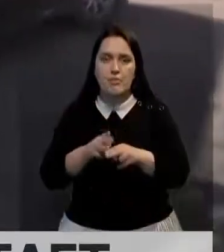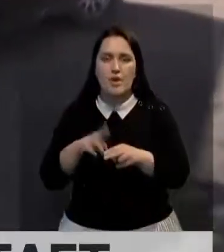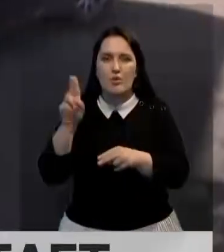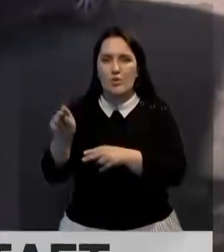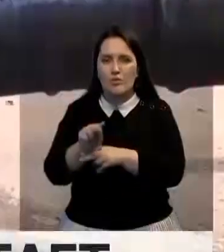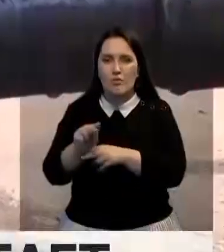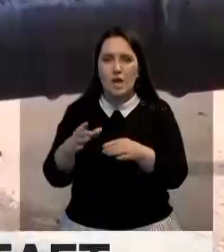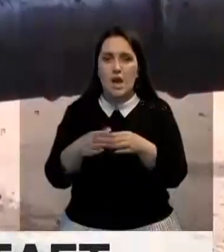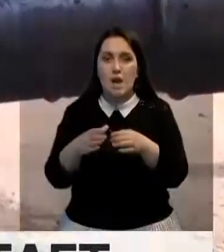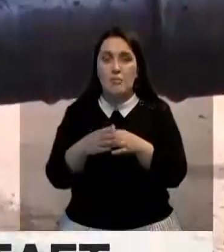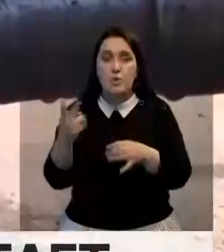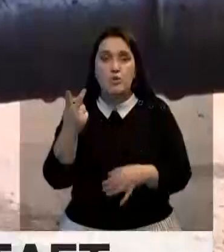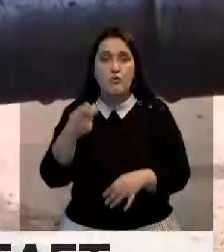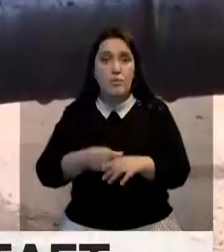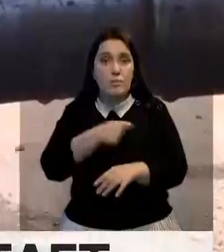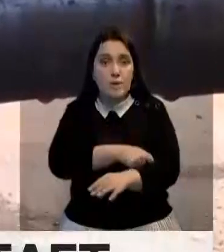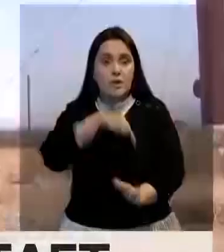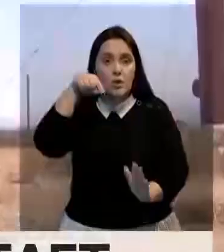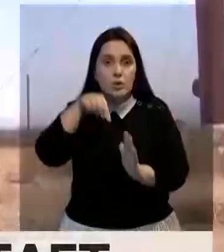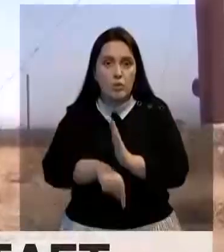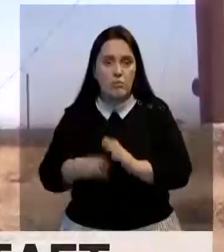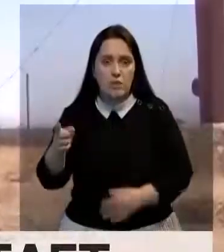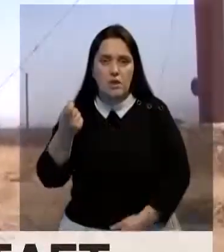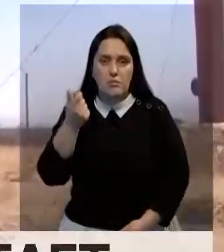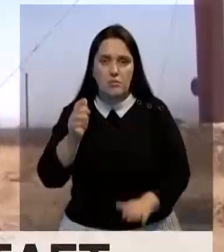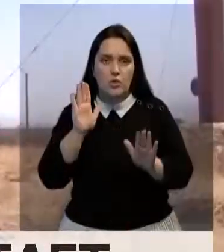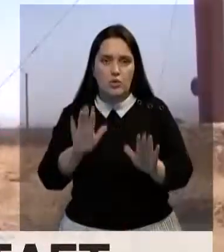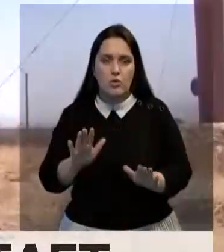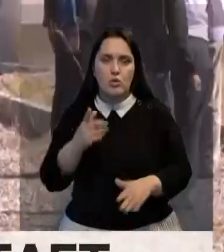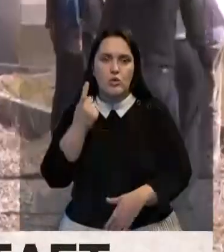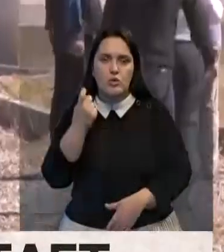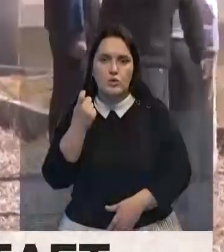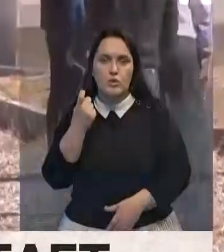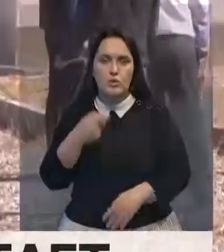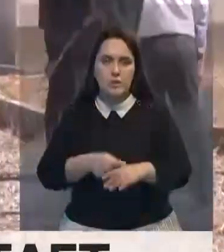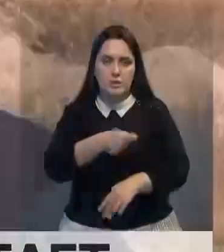компания вместо 200-метровой глубины пробурила скважину лишь наполовину.